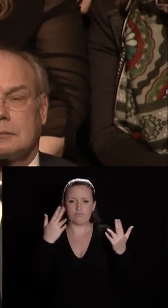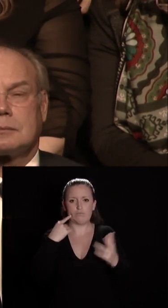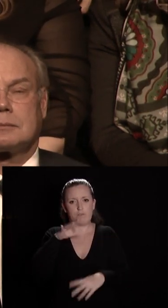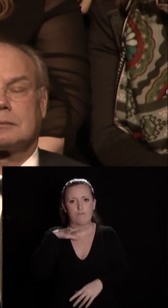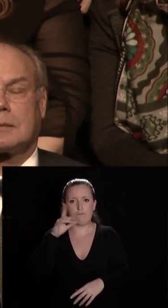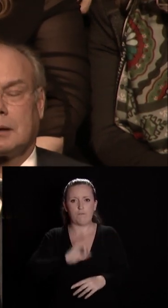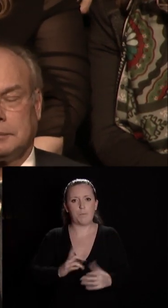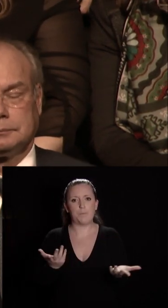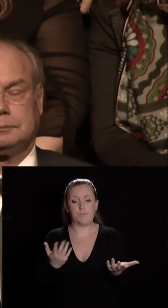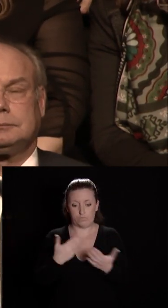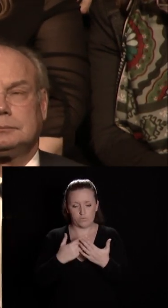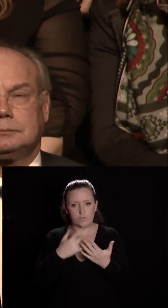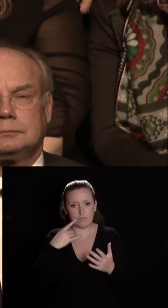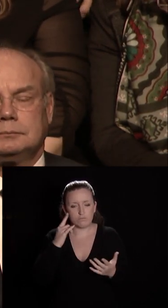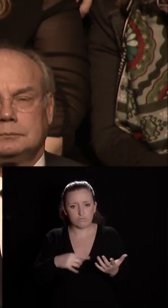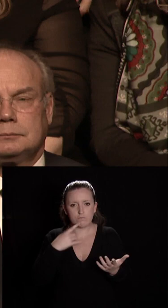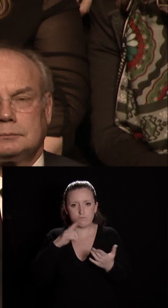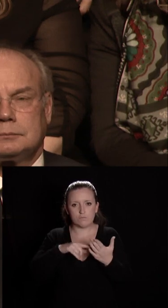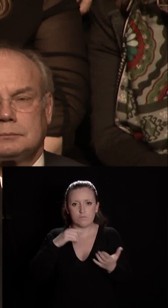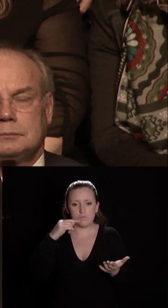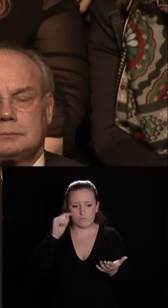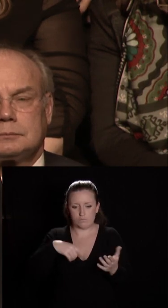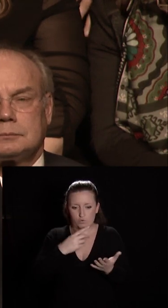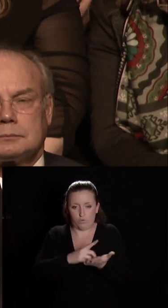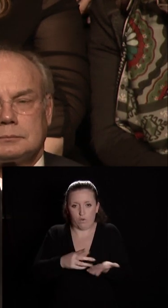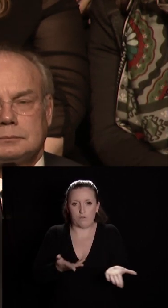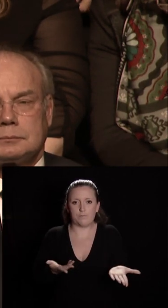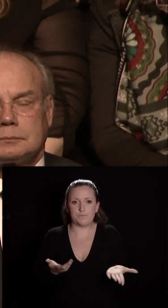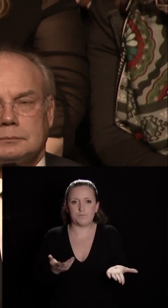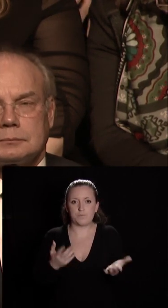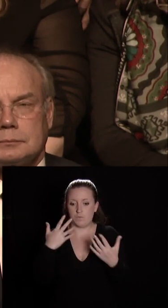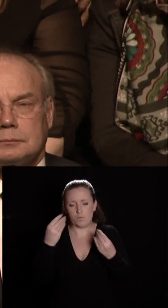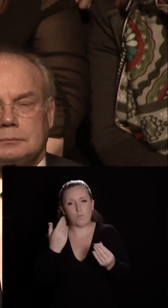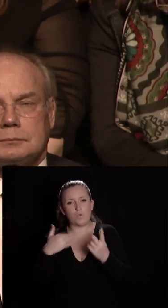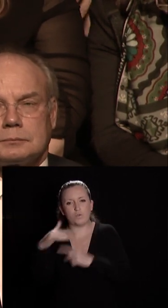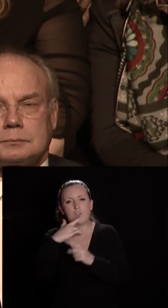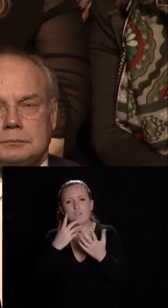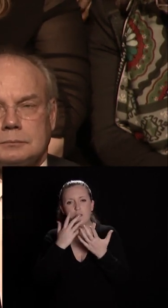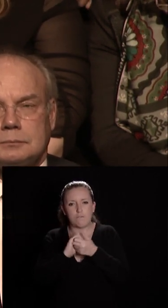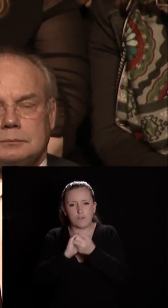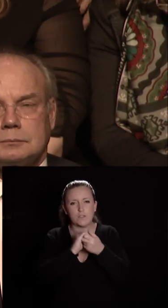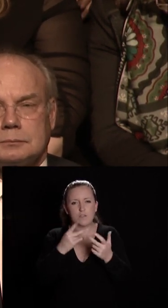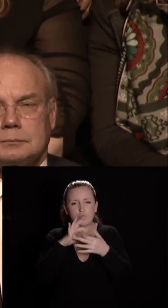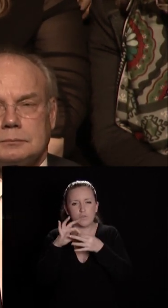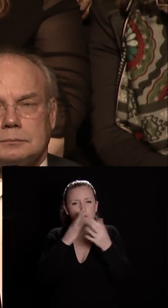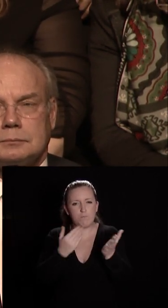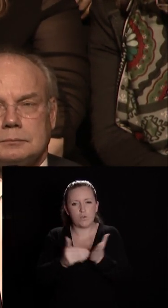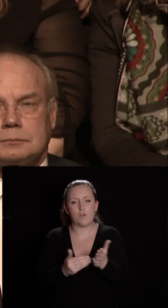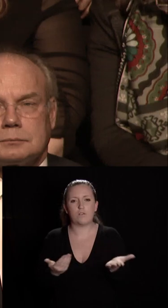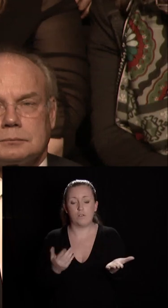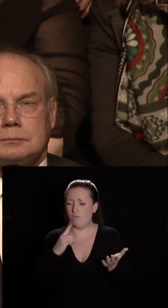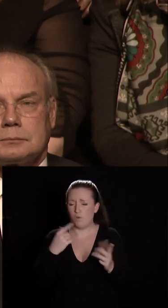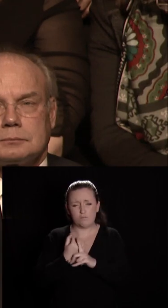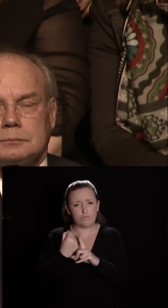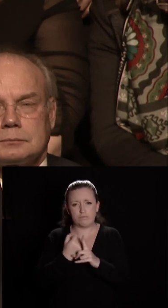c'est aussi la nécessité de la construction d'une société plus fraternelle plus solidaire à laquelle il faut toujours s'atteler